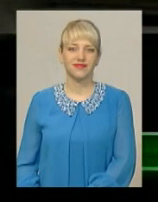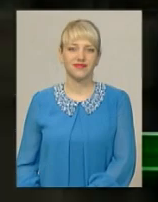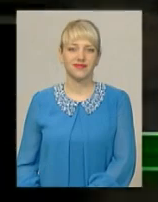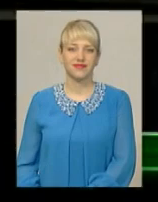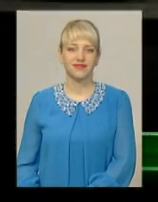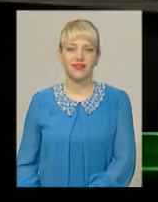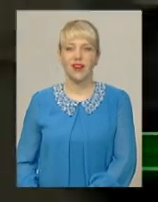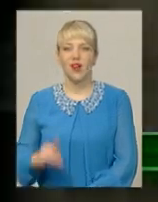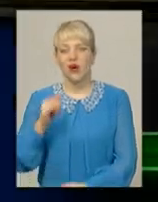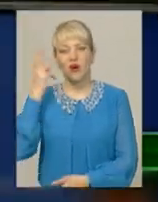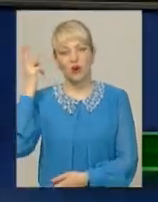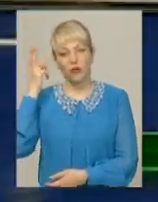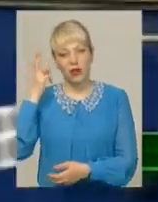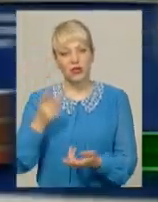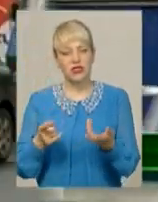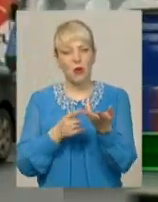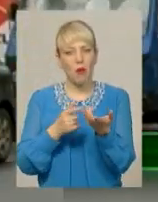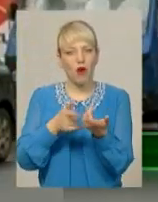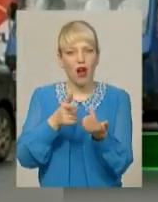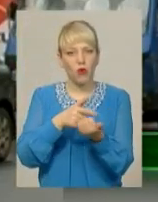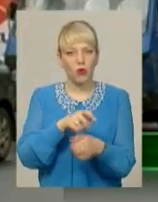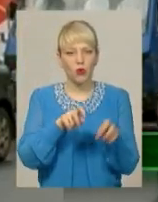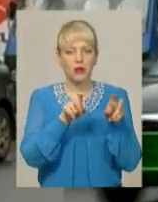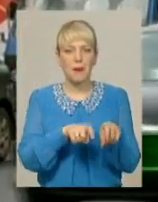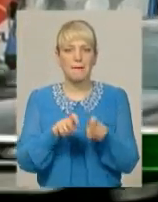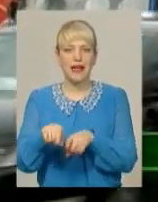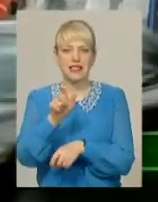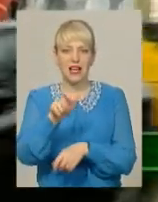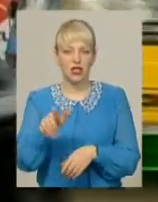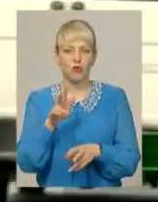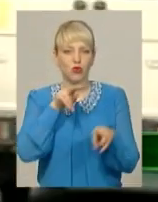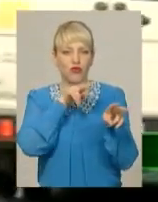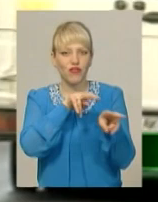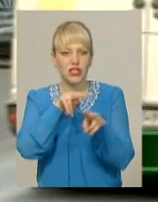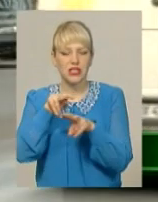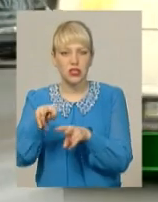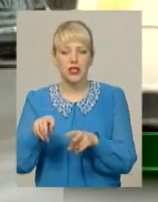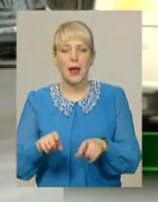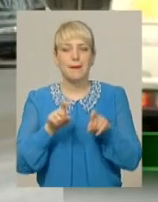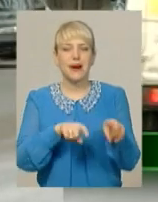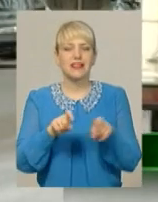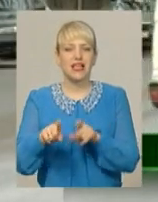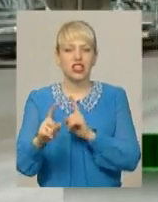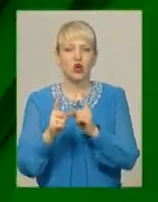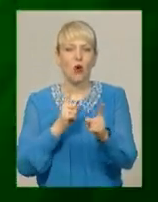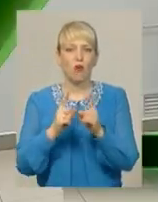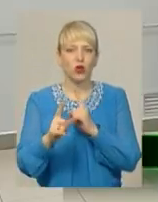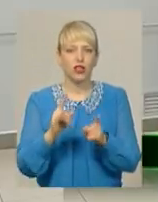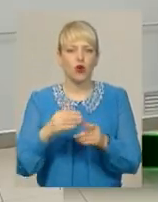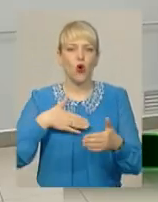У Хмельницькому порахують пасажирів. Впродовж тижня у місті відстежуватимуть пасажиропотік у громадському транспорті.